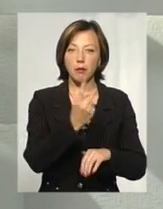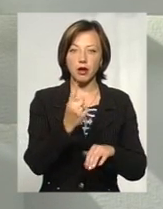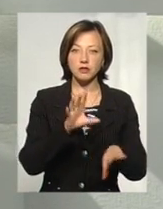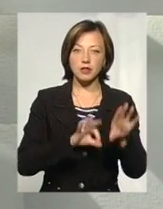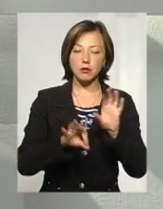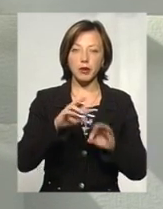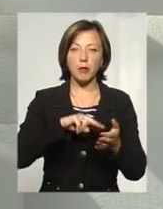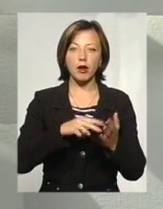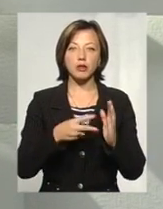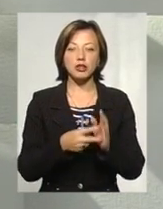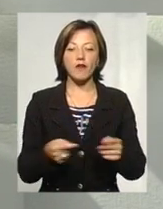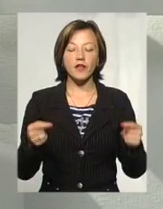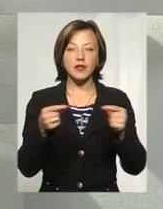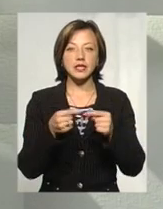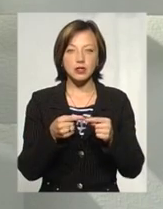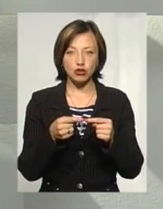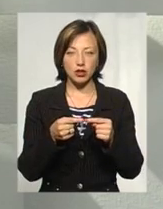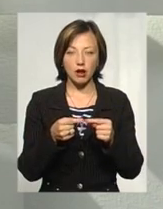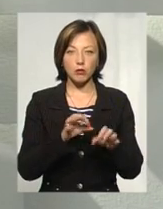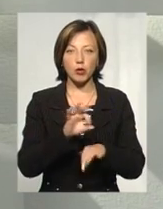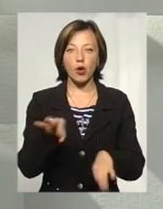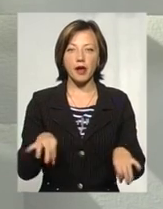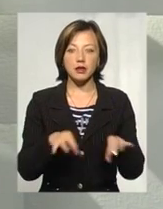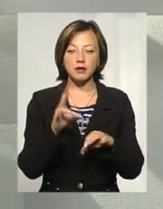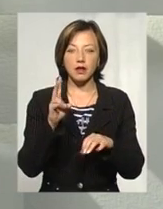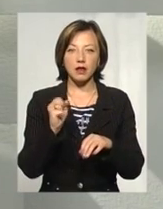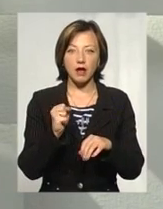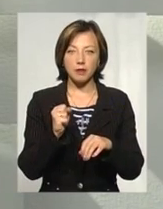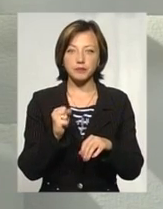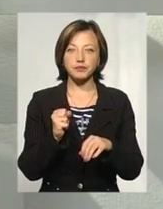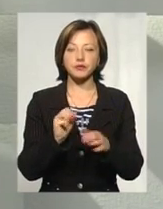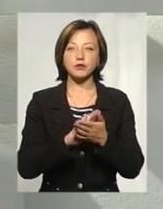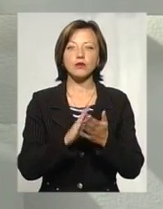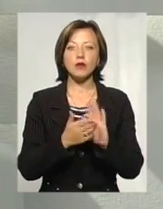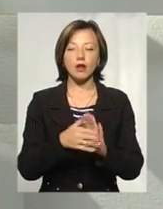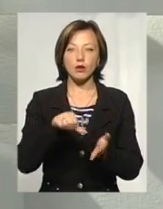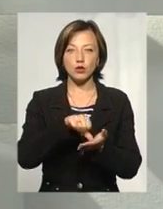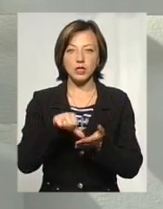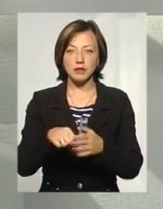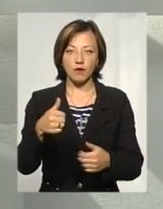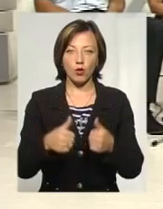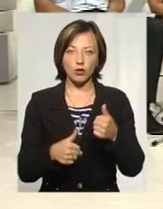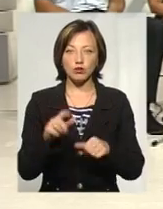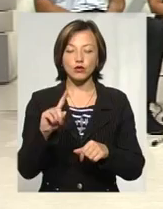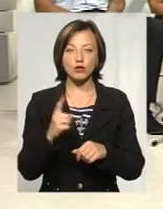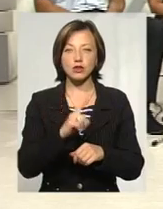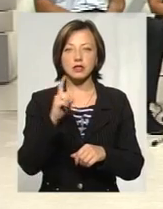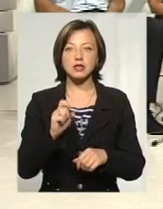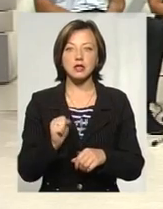передбачав визначення проєктів на відповідність умовам участі у конкурсі, тому що за